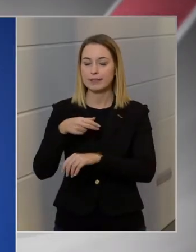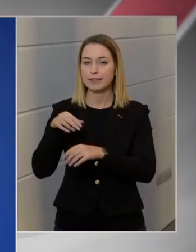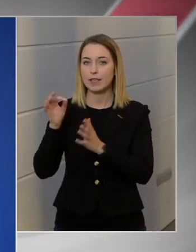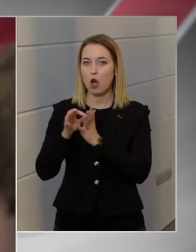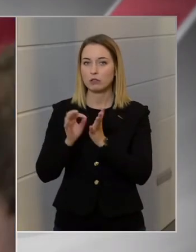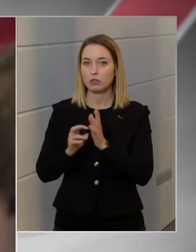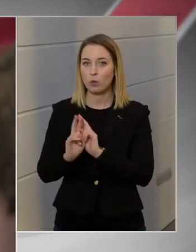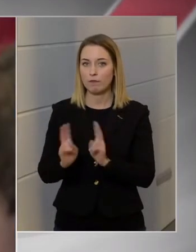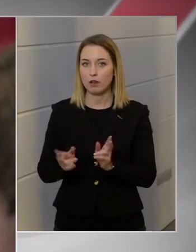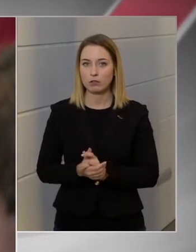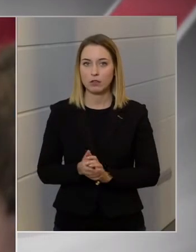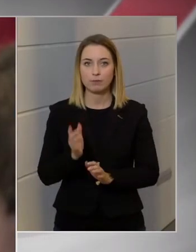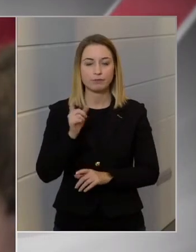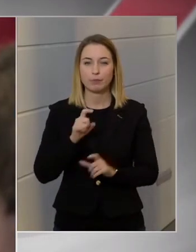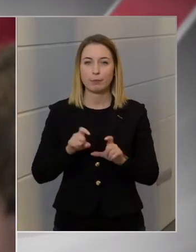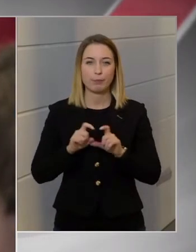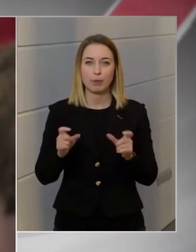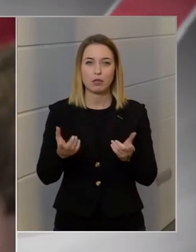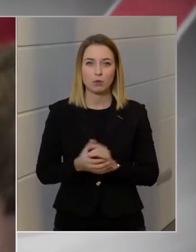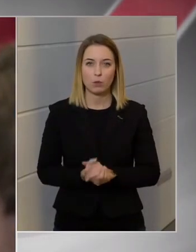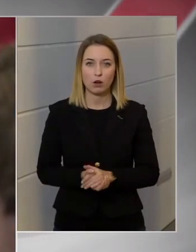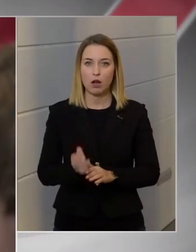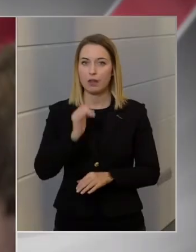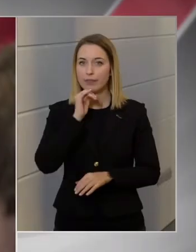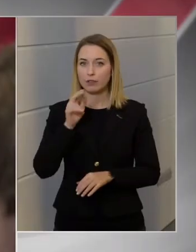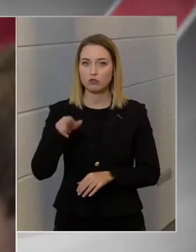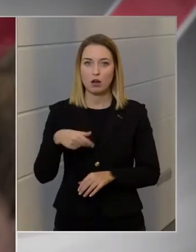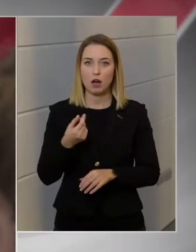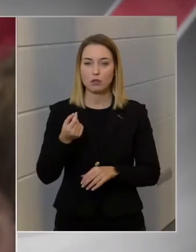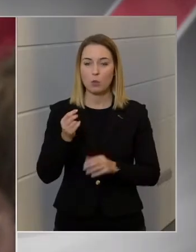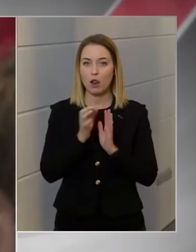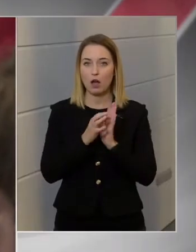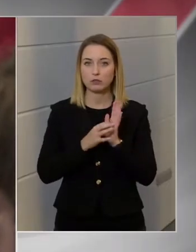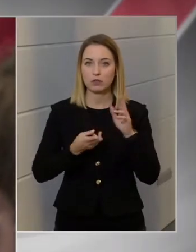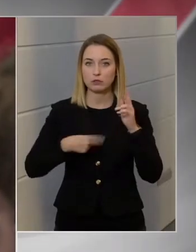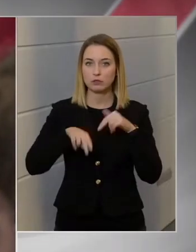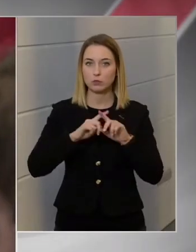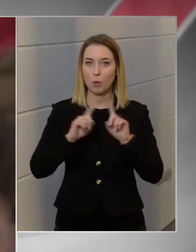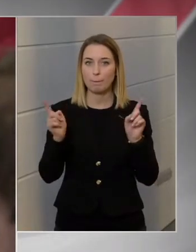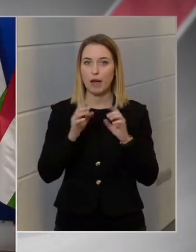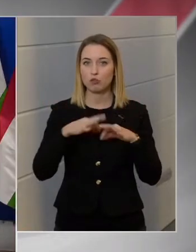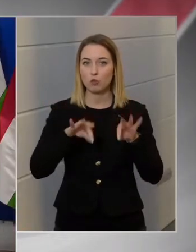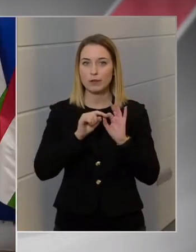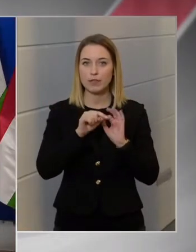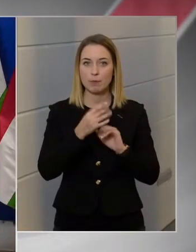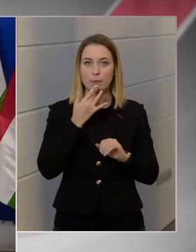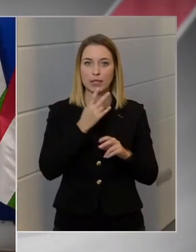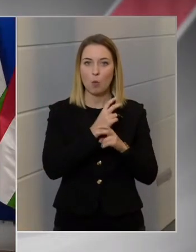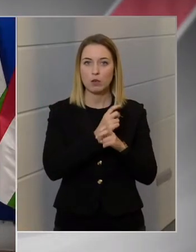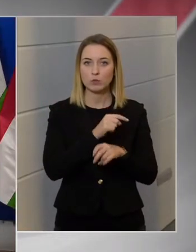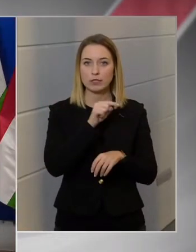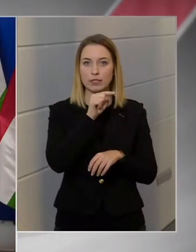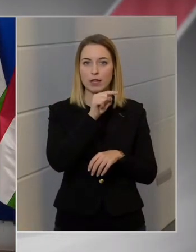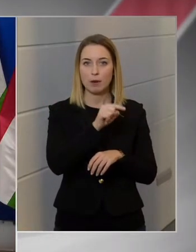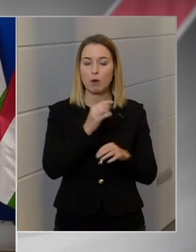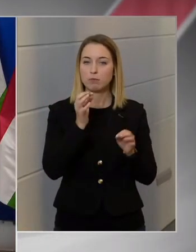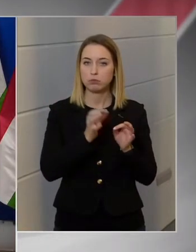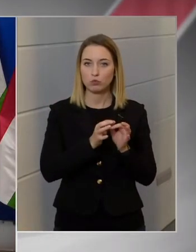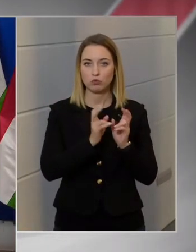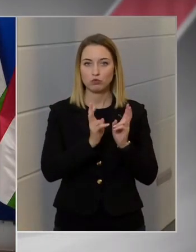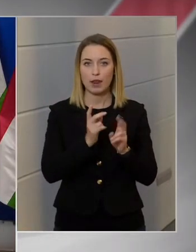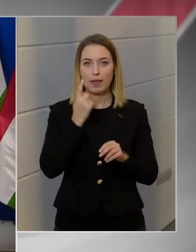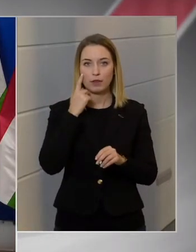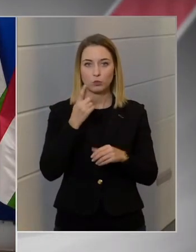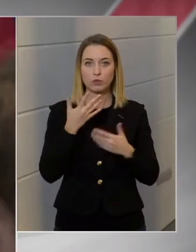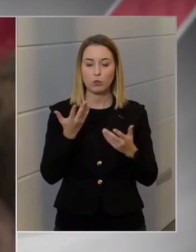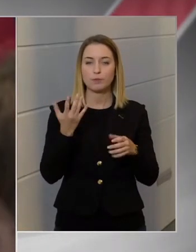Mi az oka ennek, hogy nincsen arról adat több más országban, például Ausztriában? Pontosan lehet tudni,